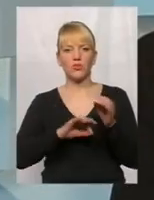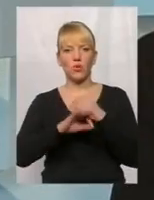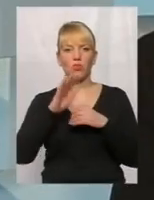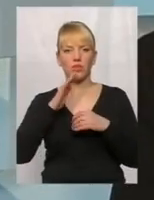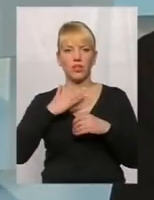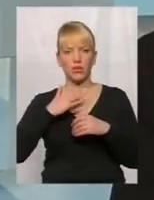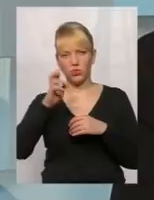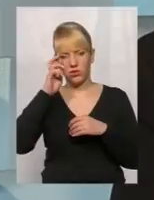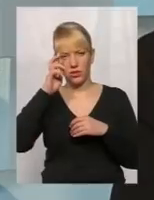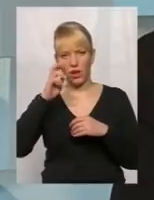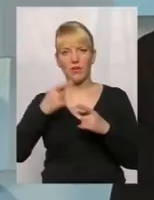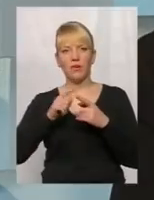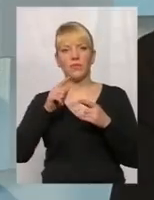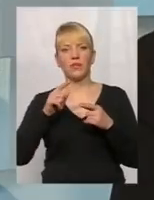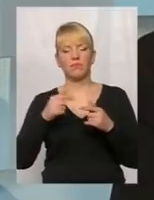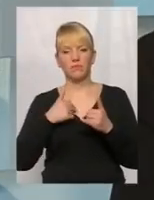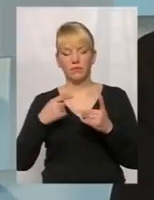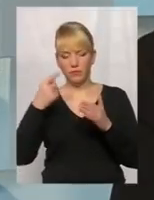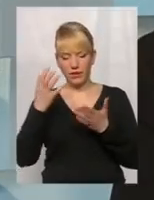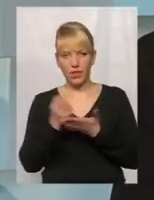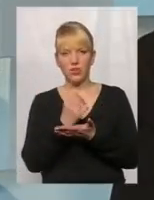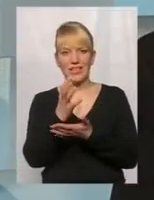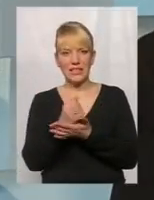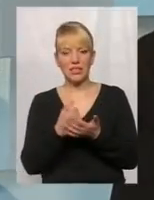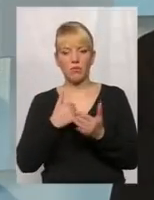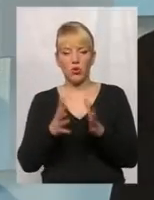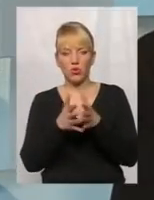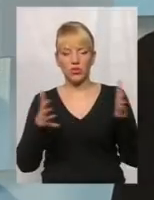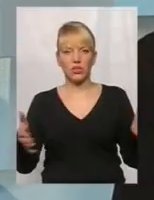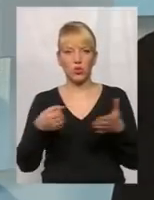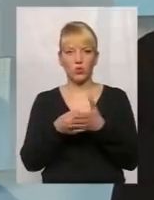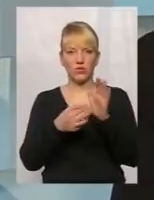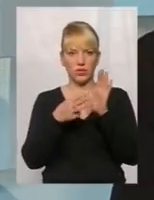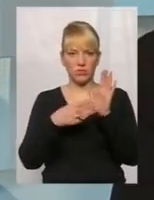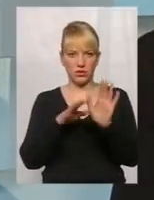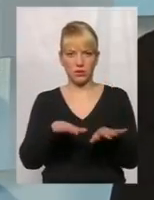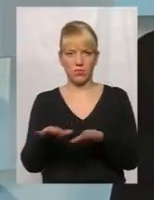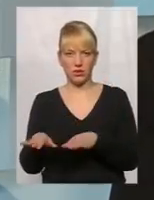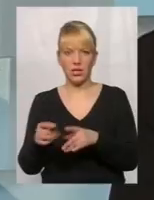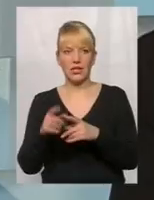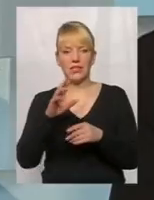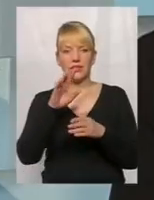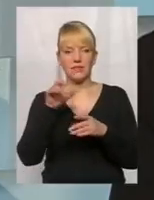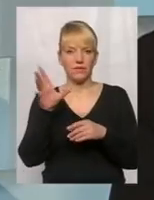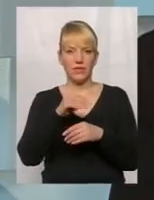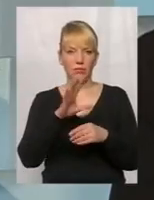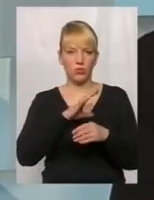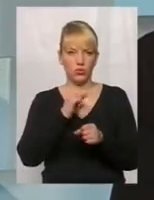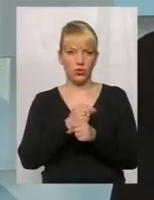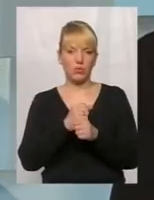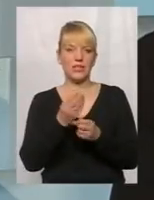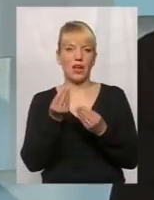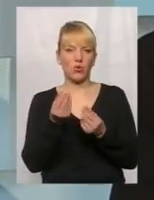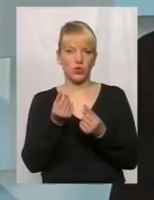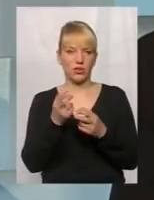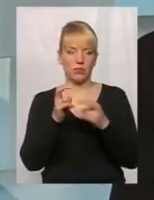ми знайшли внутрішні резерви і розширили його до 18 ліжкоміст. Тобто за рахунок коштів підприємства це все було зроблено. Зараз